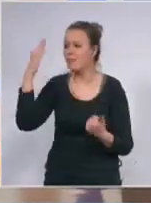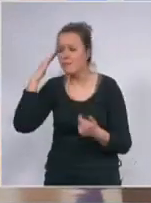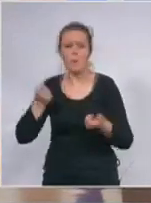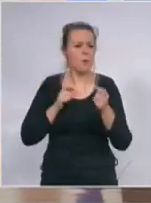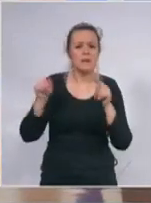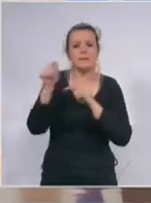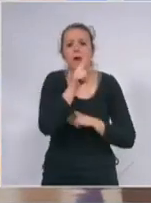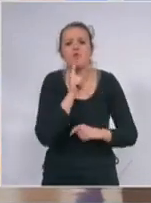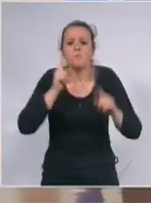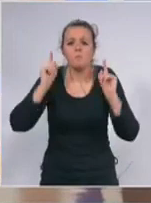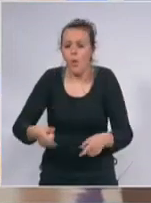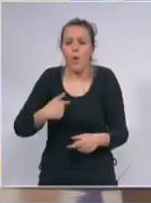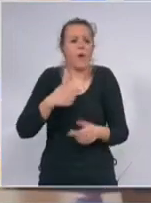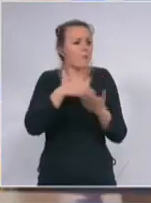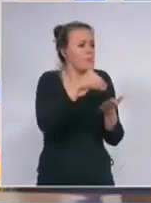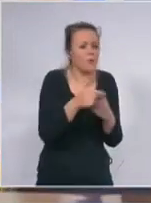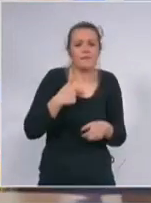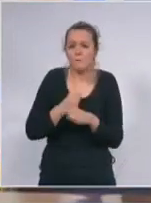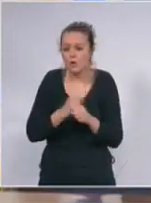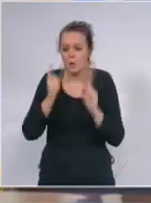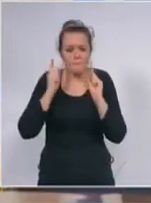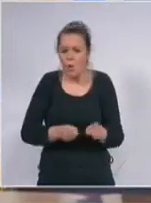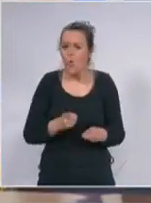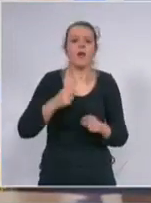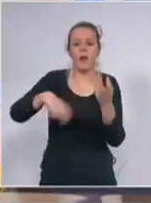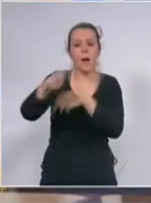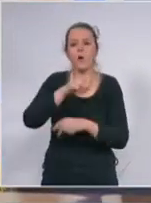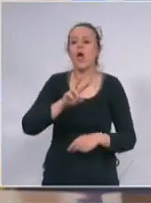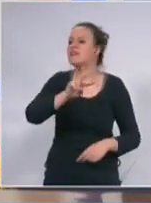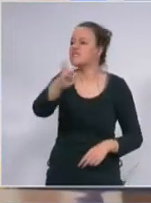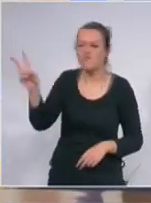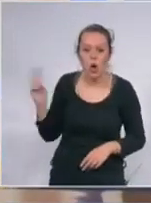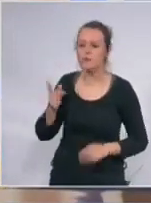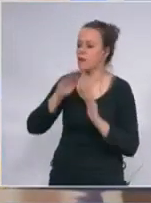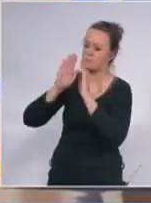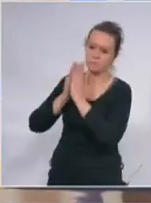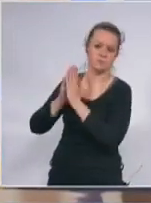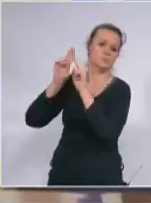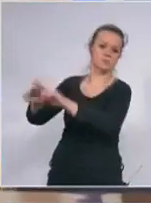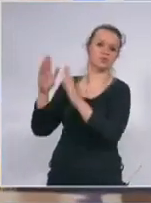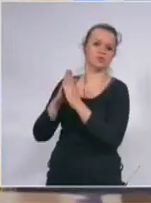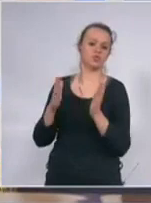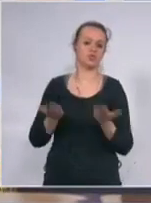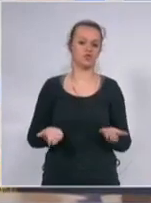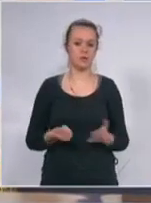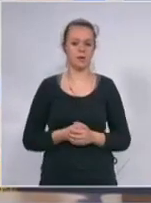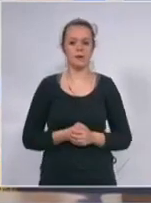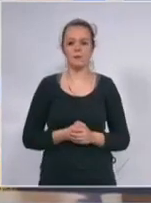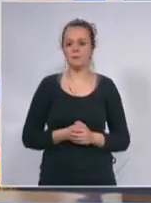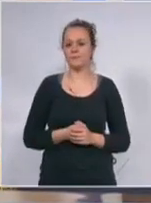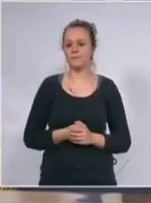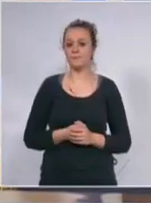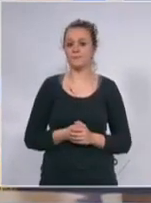svoj posao svi ostali kako god znate i umete molim vas ostanite kod kući mi smo nabavili ogromnu